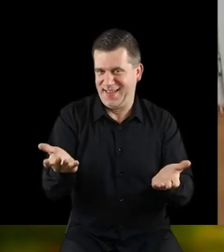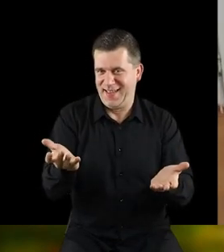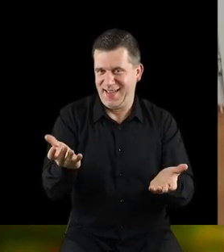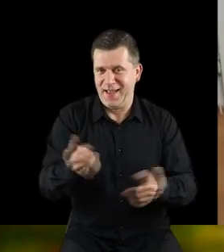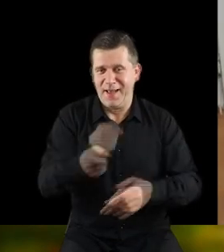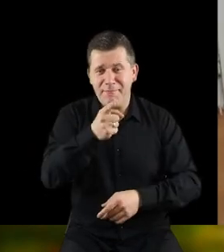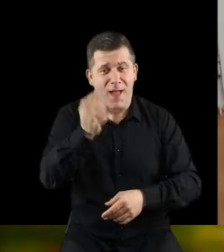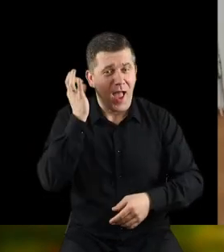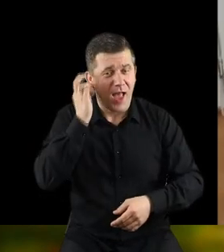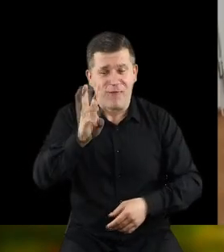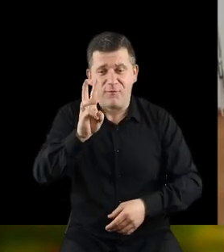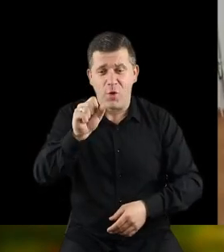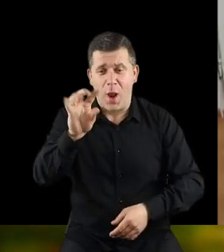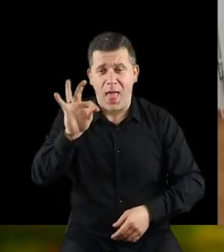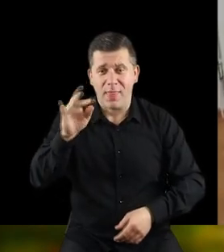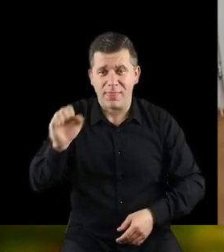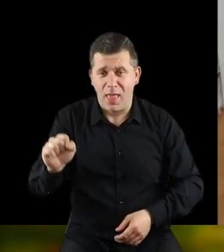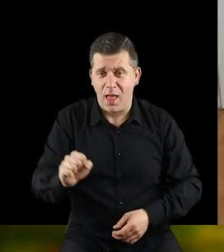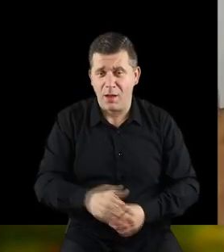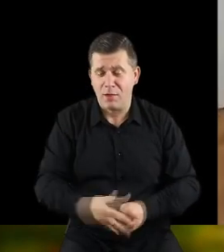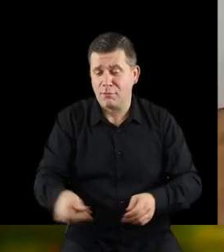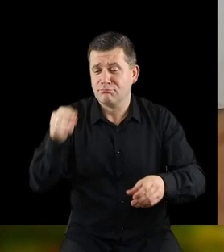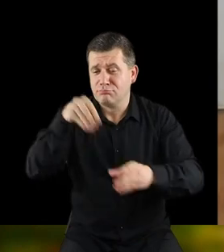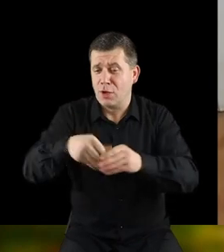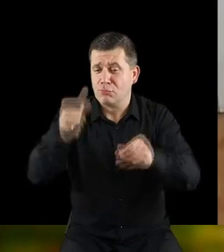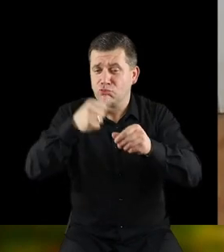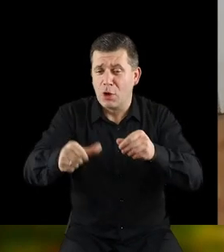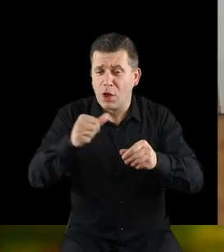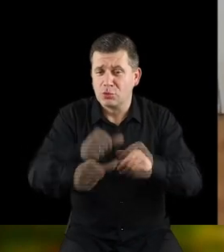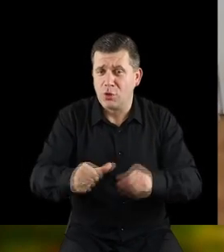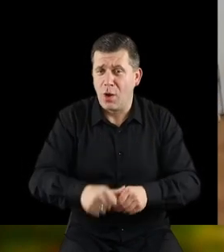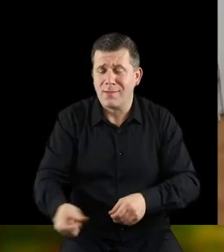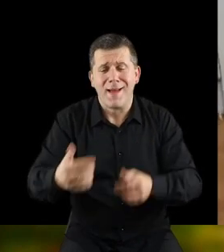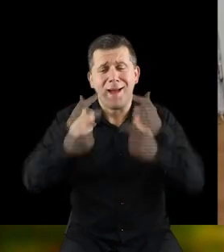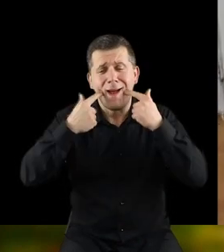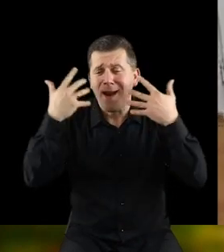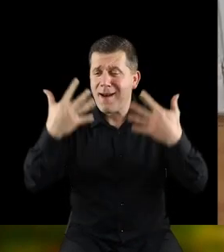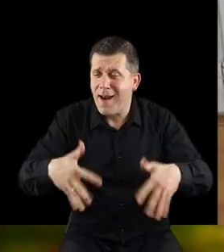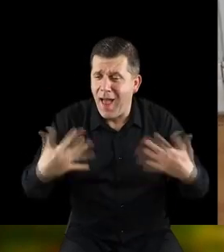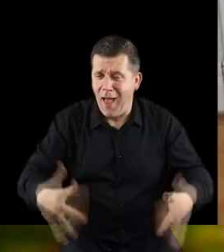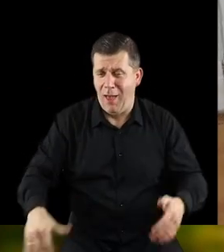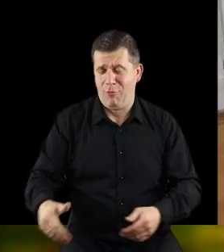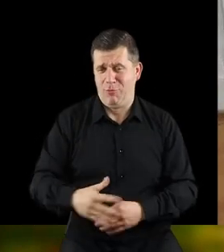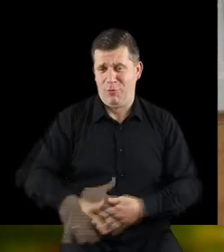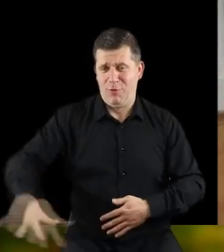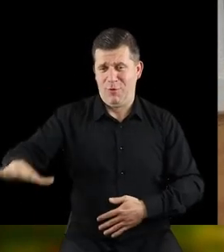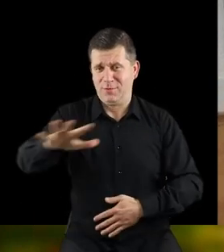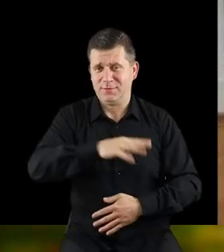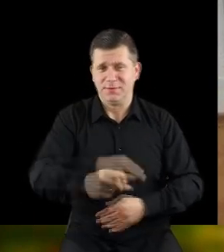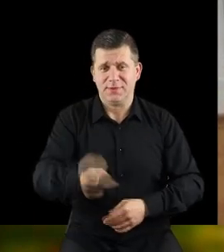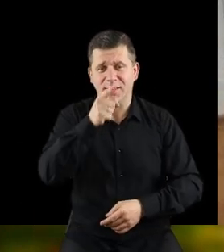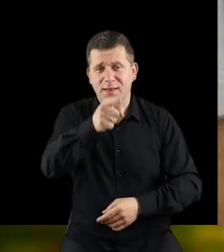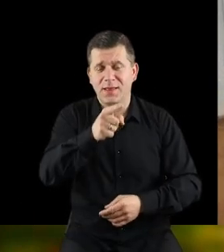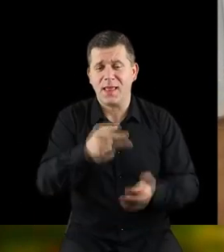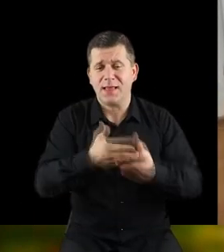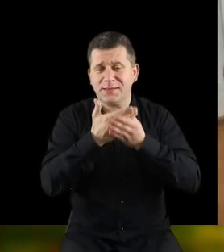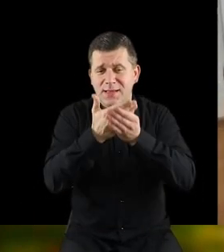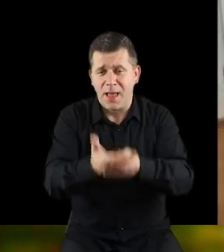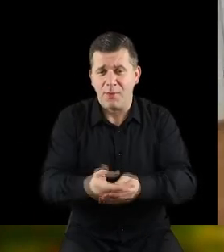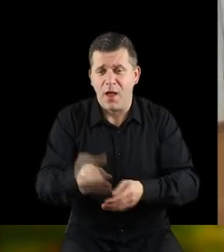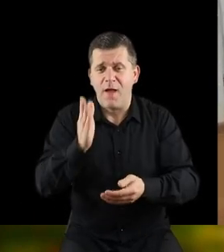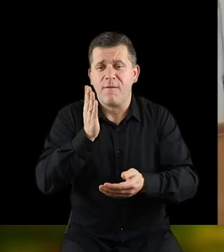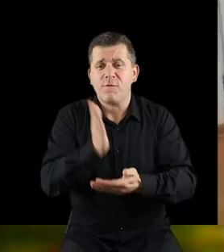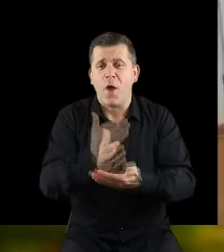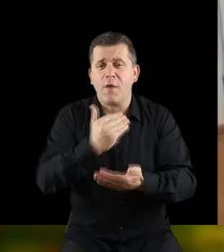maluje. Pani Wioletto, w przedszkolu niesamowita radość zapanowała, gdy Pani na